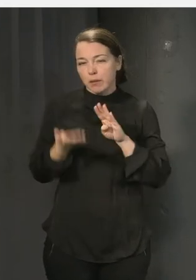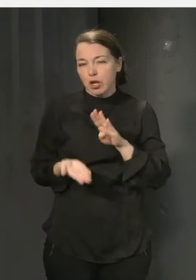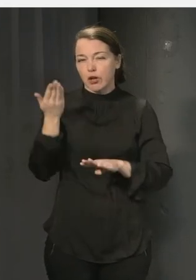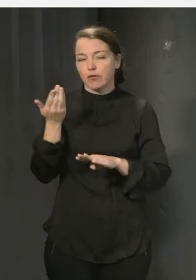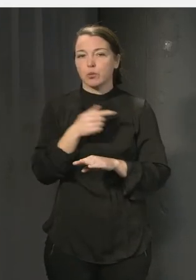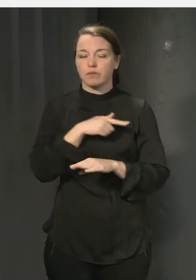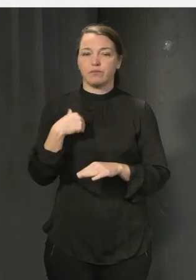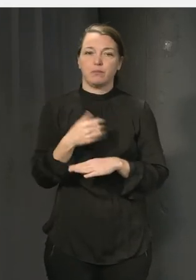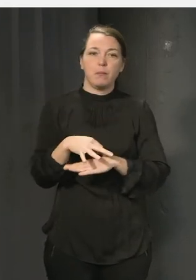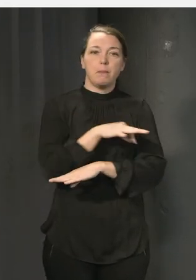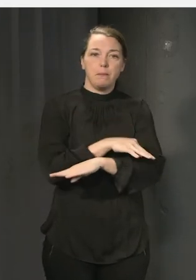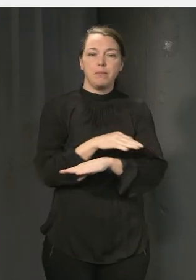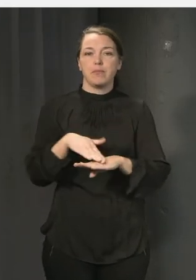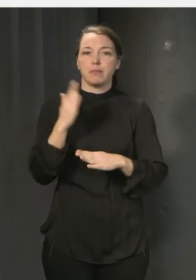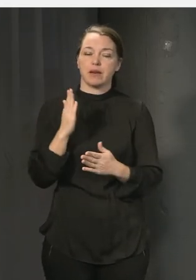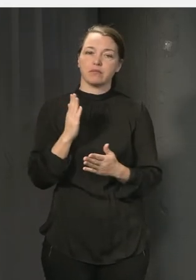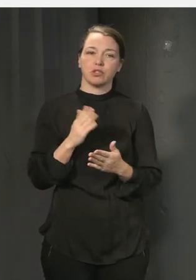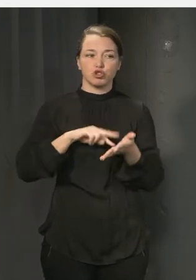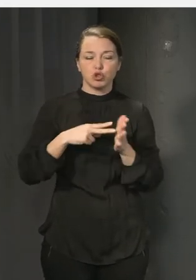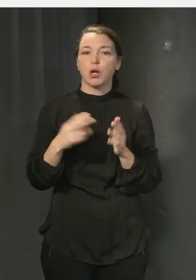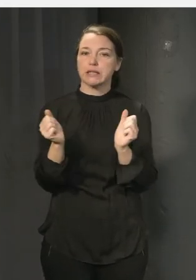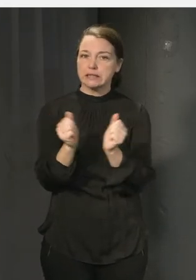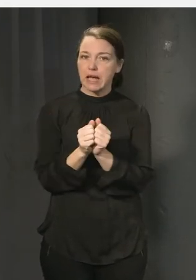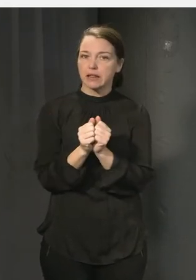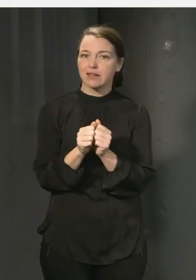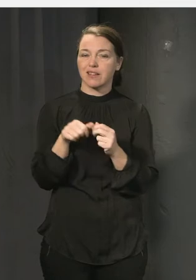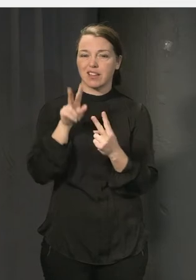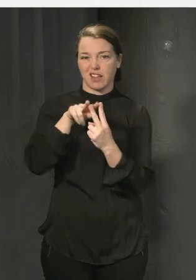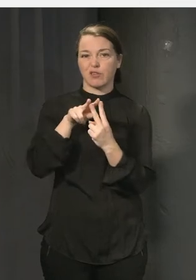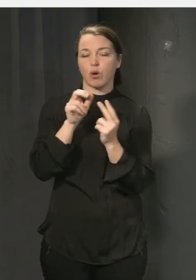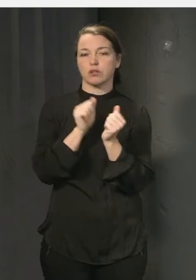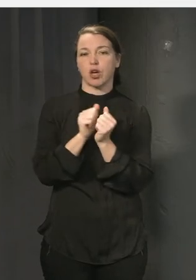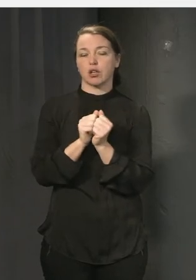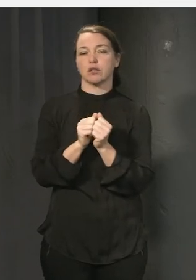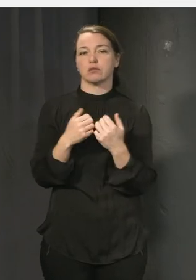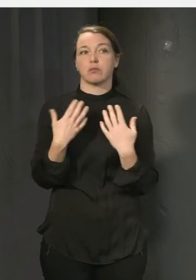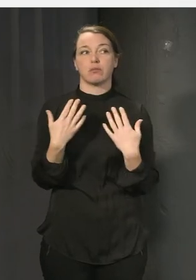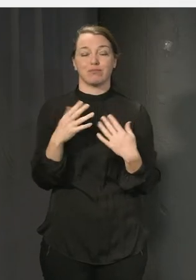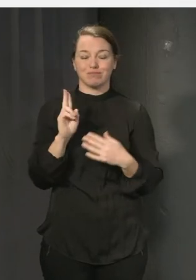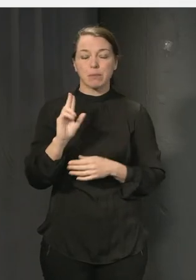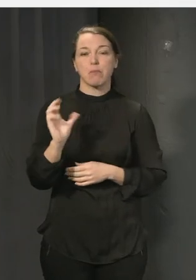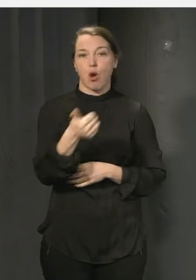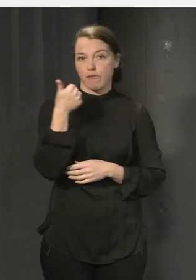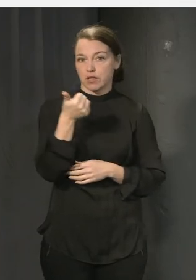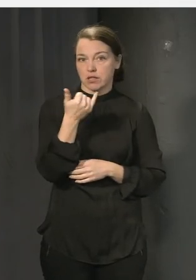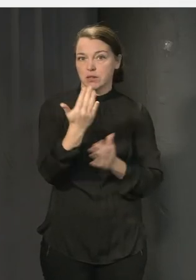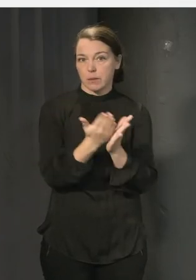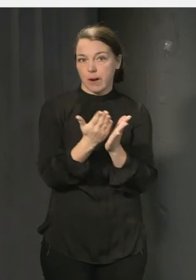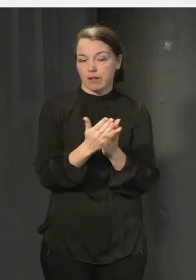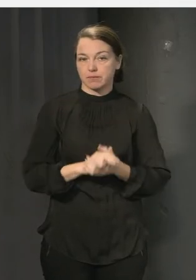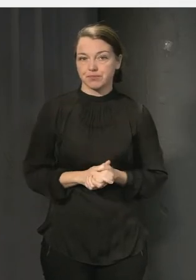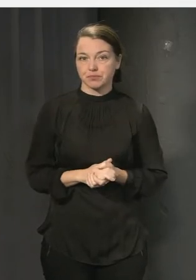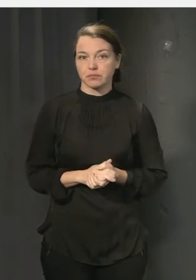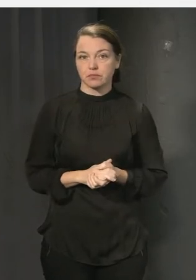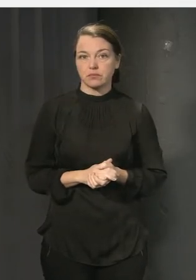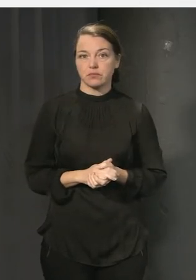ett mer adekvat sätt eller systematiskt sätt, det tror vi är två sådana saker som verkligen behövs för att det ska